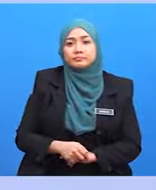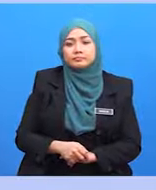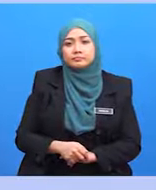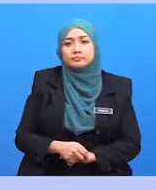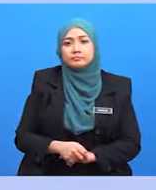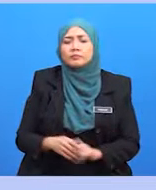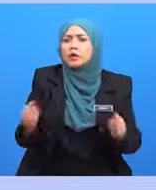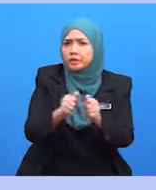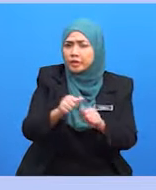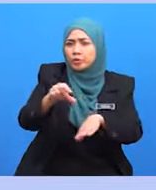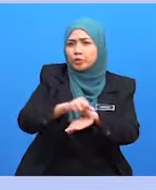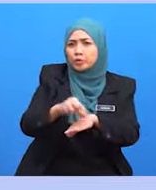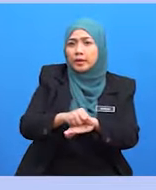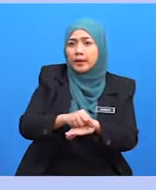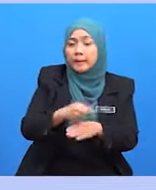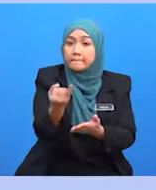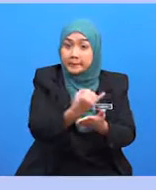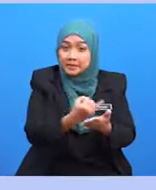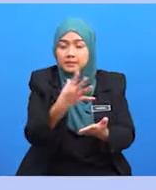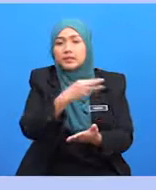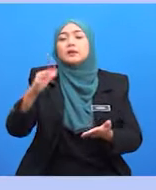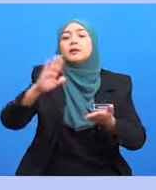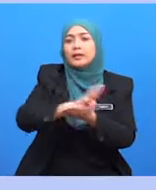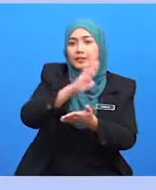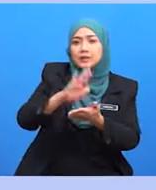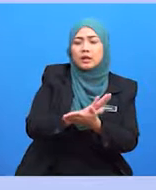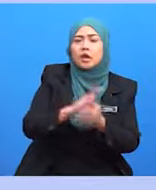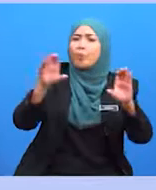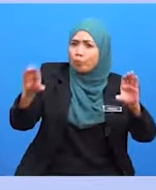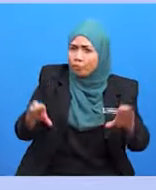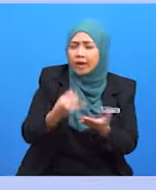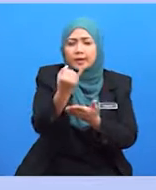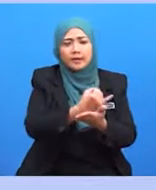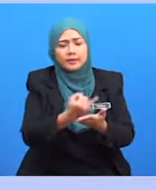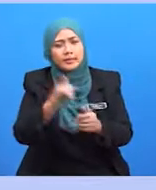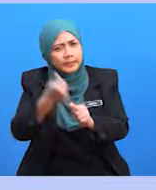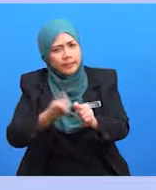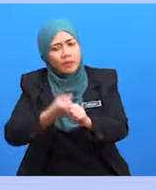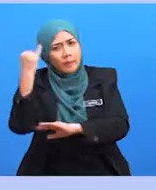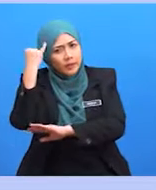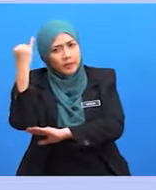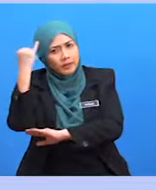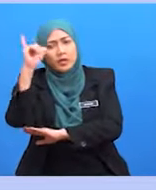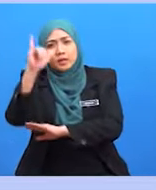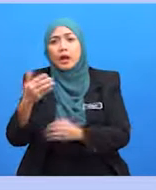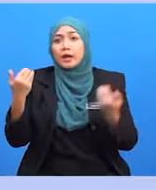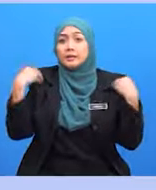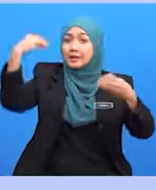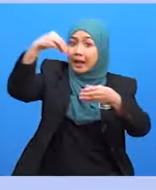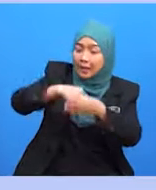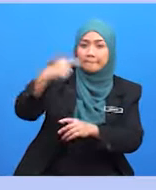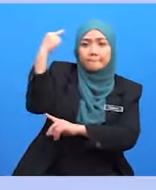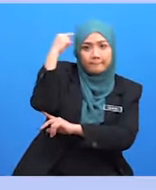Dengan menggunakan pensel dan kertas, mulakan membuat lakaran setiap idea yang terlintas di fikiran anda.